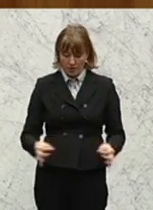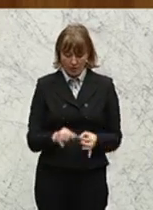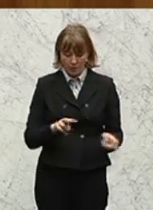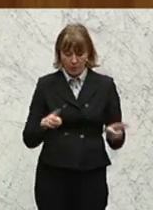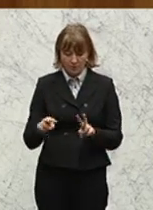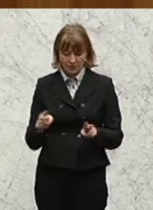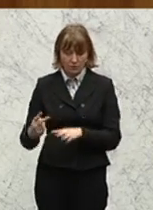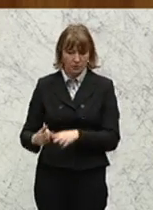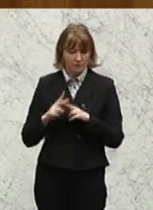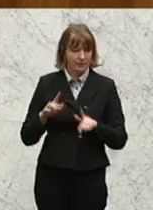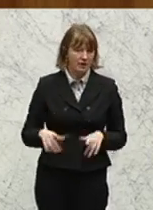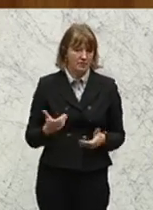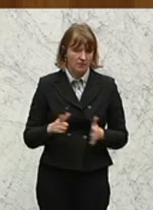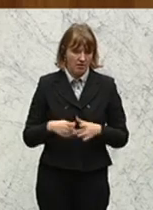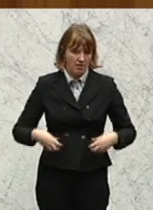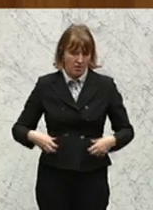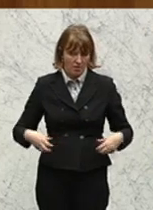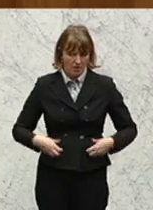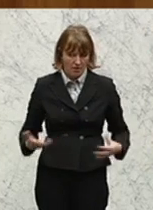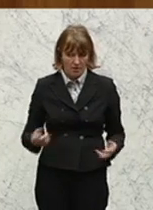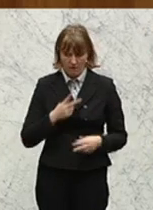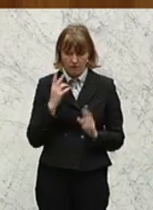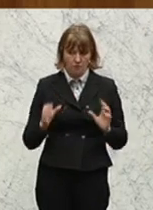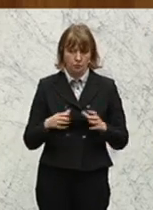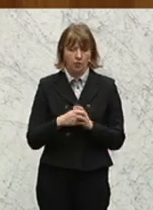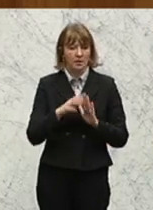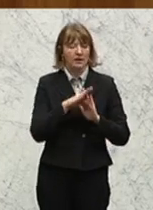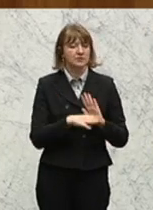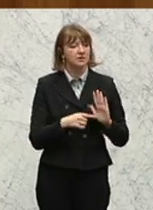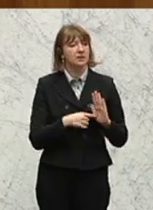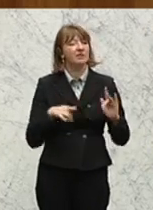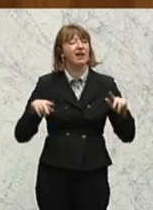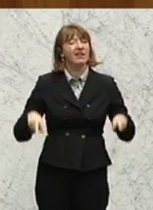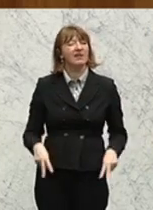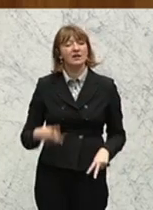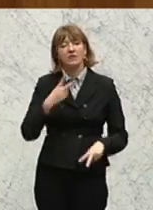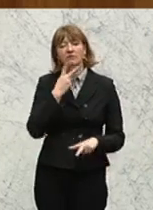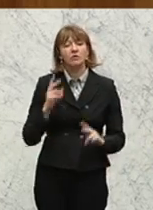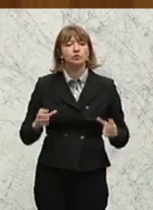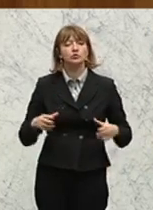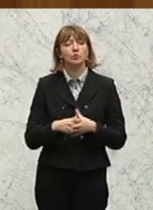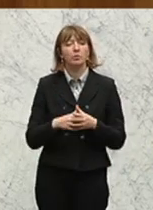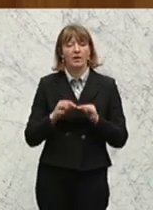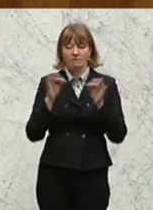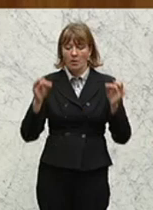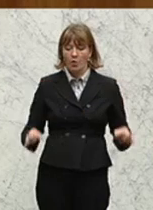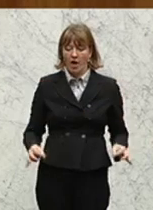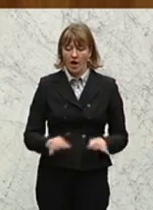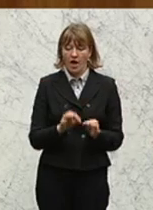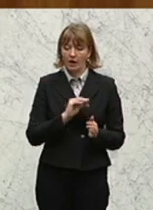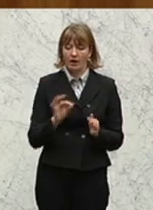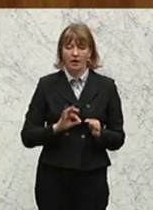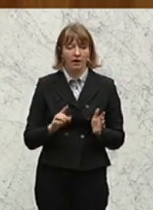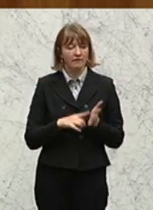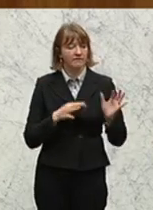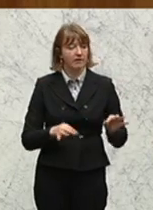Übersetzungshilfe. Und das ist lächerlich. Im Volksgruppengesetz ist das Recht auf Volksgruppensprachliche Formulare festgeschrieben. Die